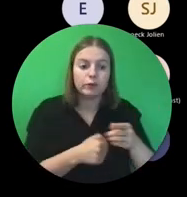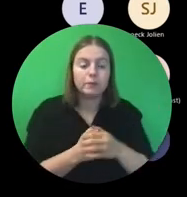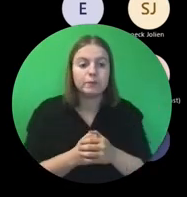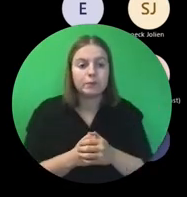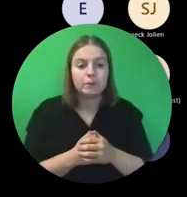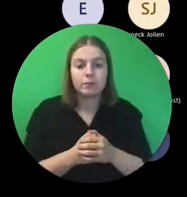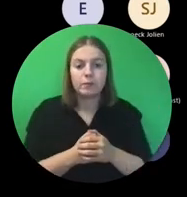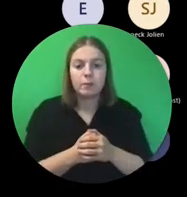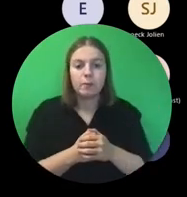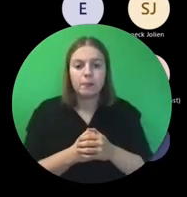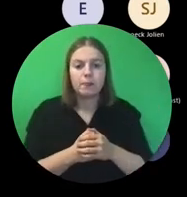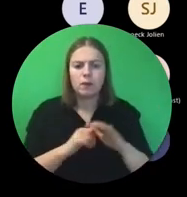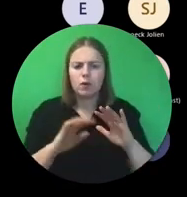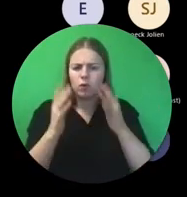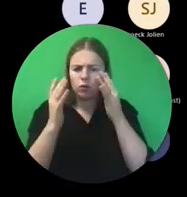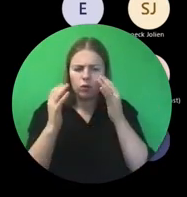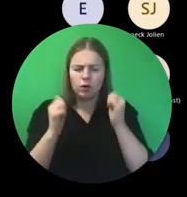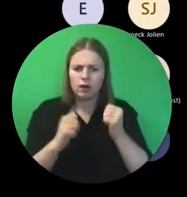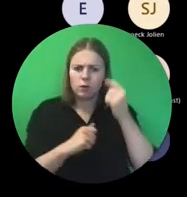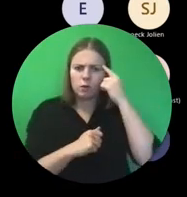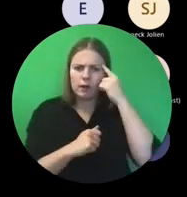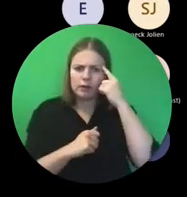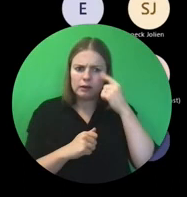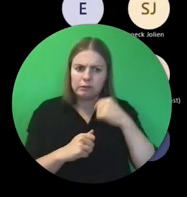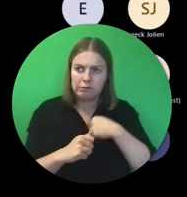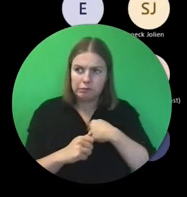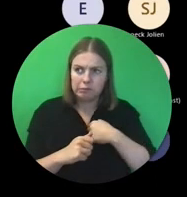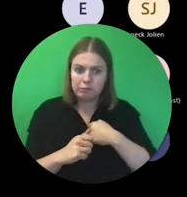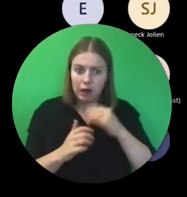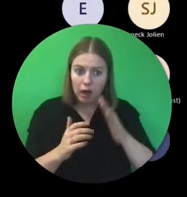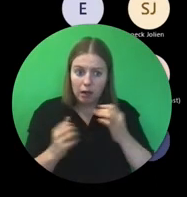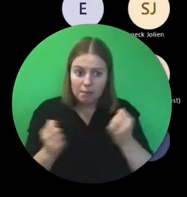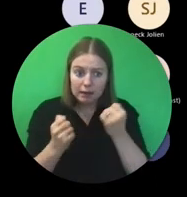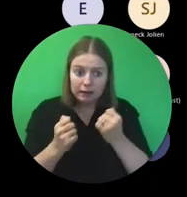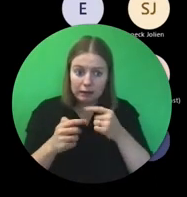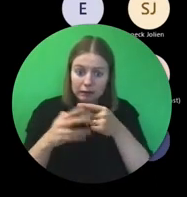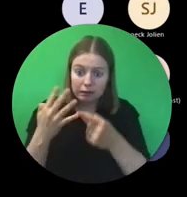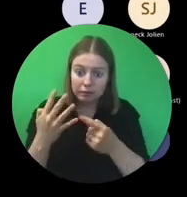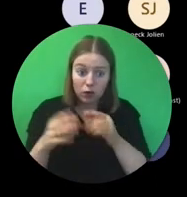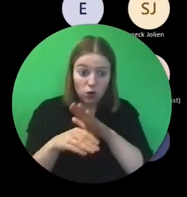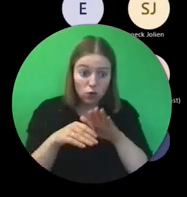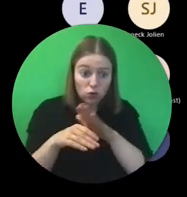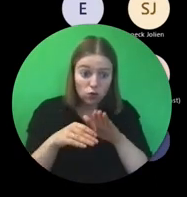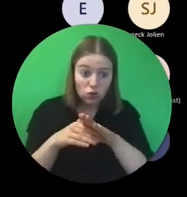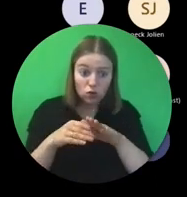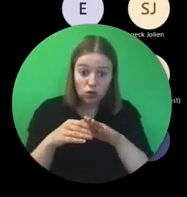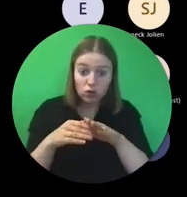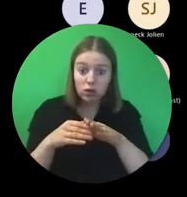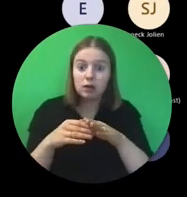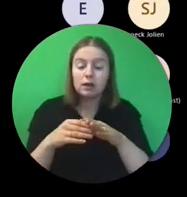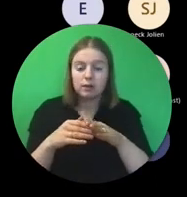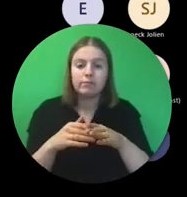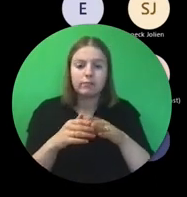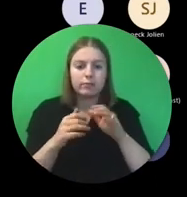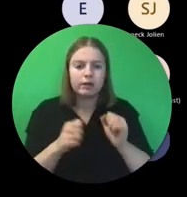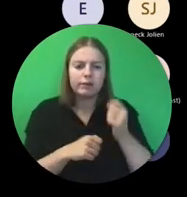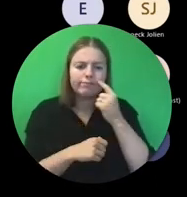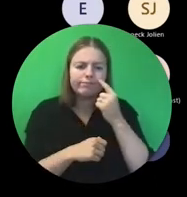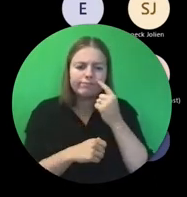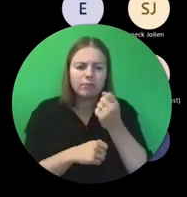Hoe kan je weten of je daar eigenlijk de koeraandacht aan besteedt en is die dan voldoende? Dat kan je doen aan de hand van een aantal